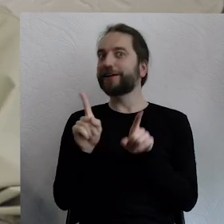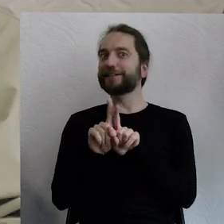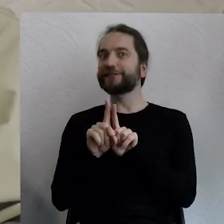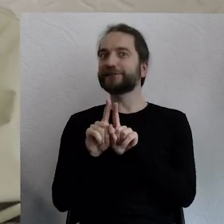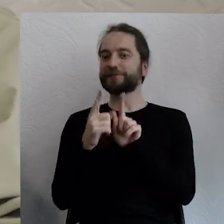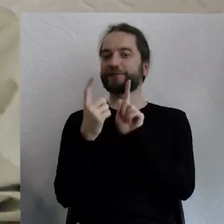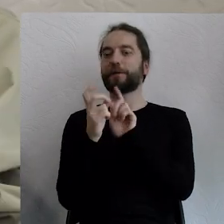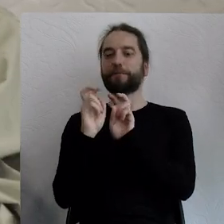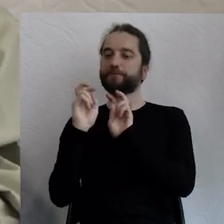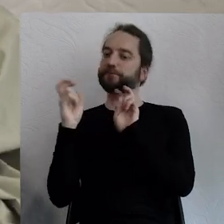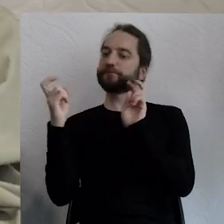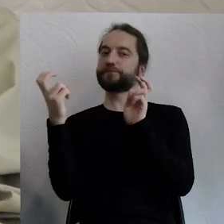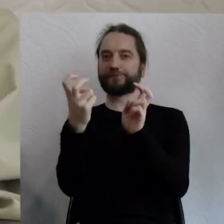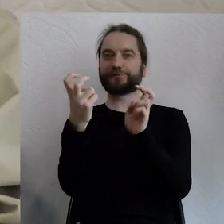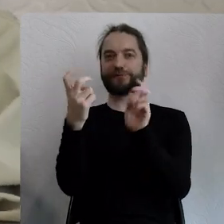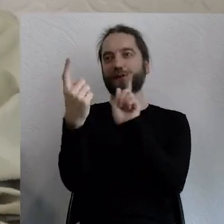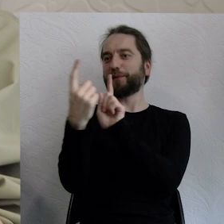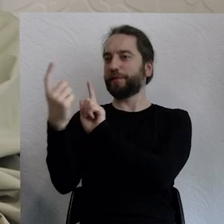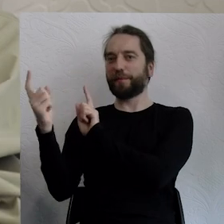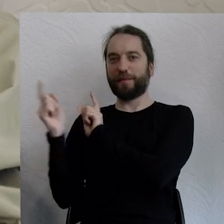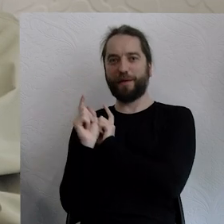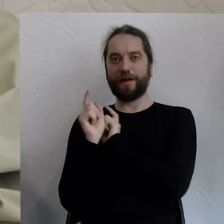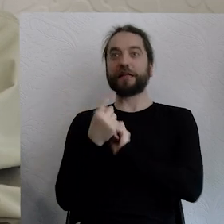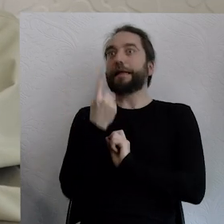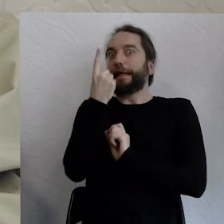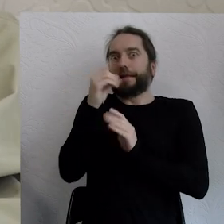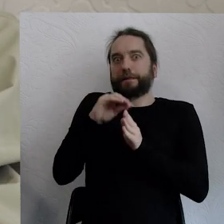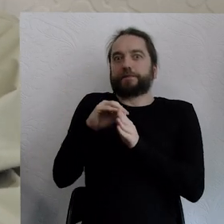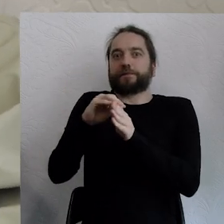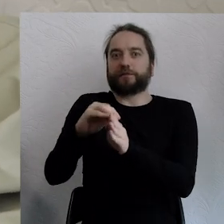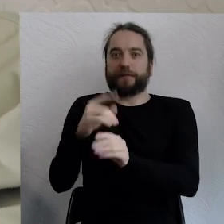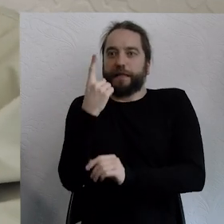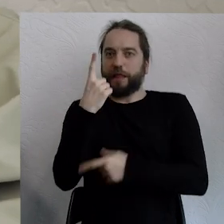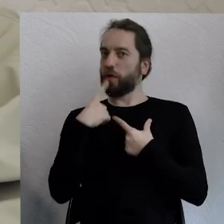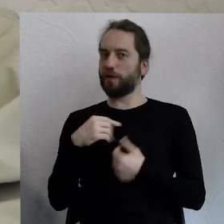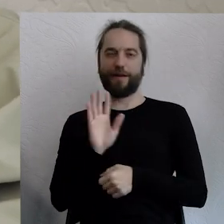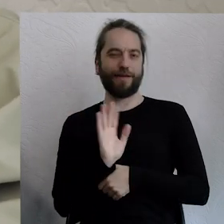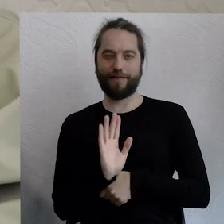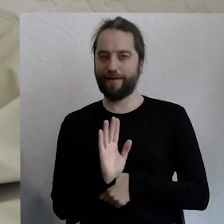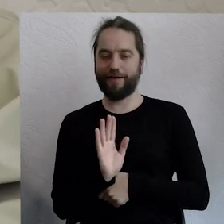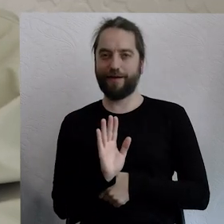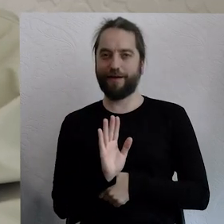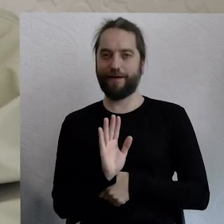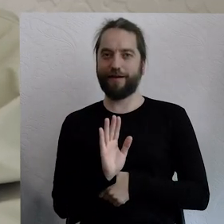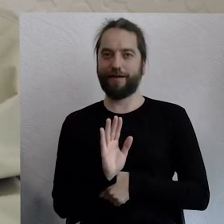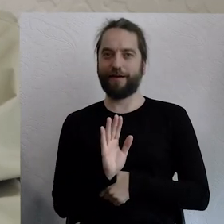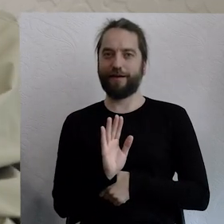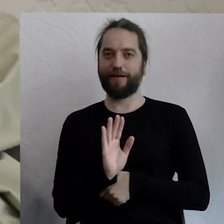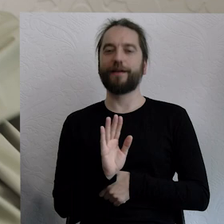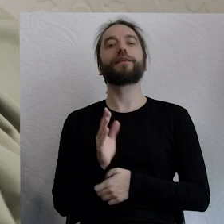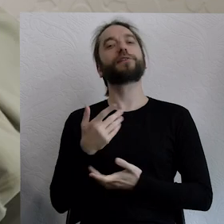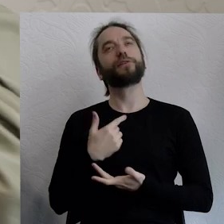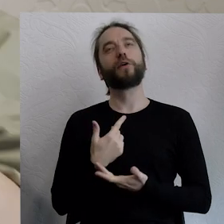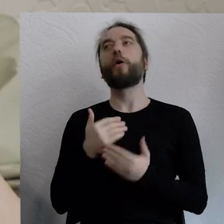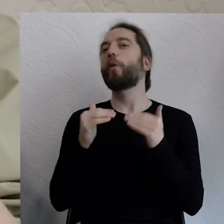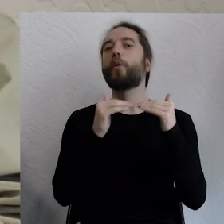siebie i nie ma tego jednego przewodnika, przewodniczki. Tylko jest